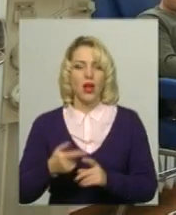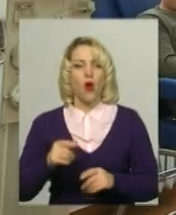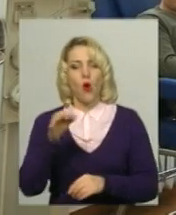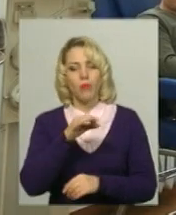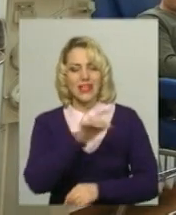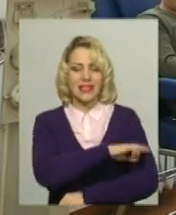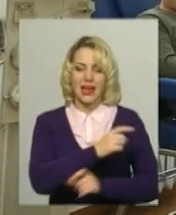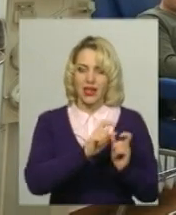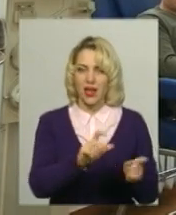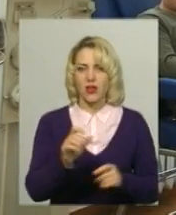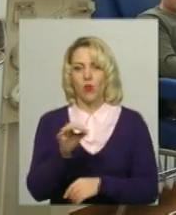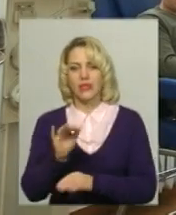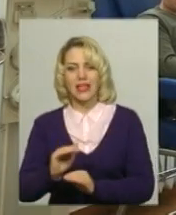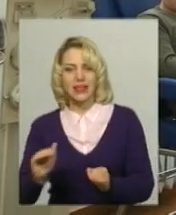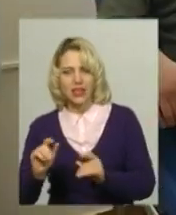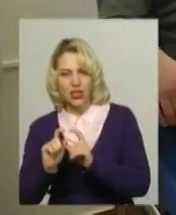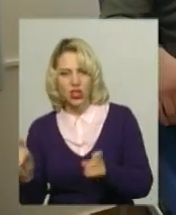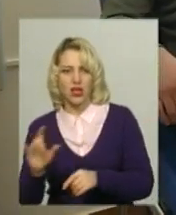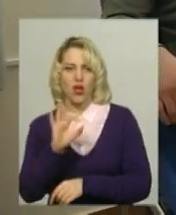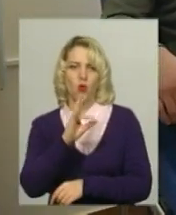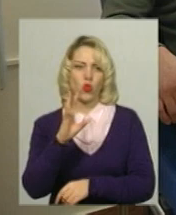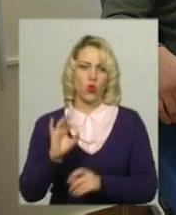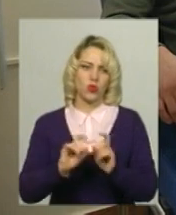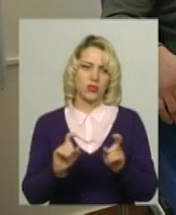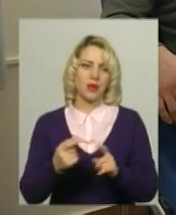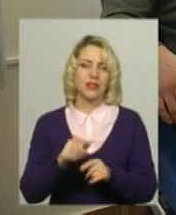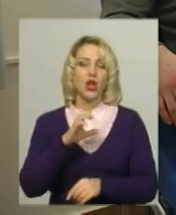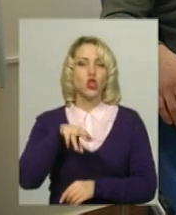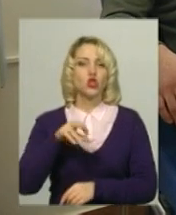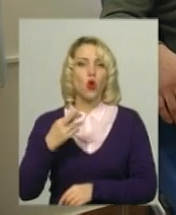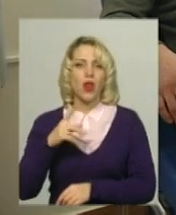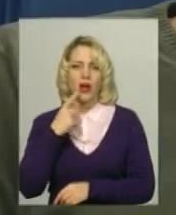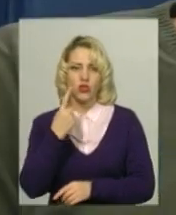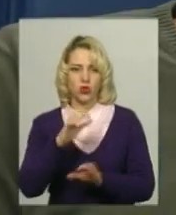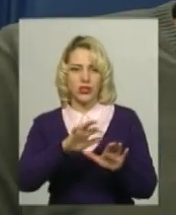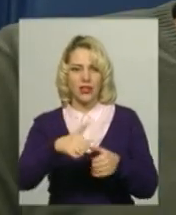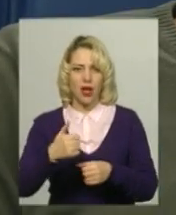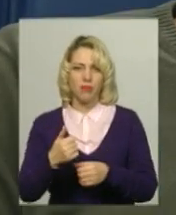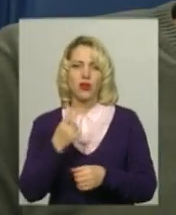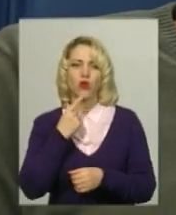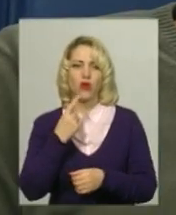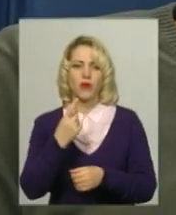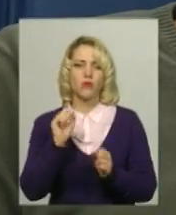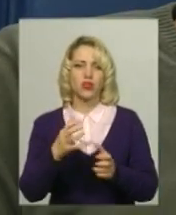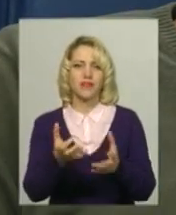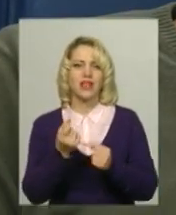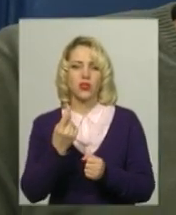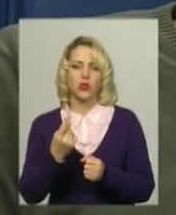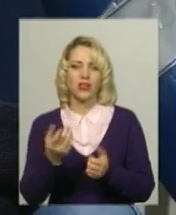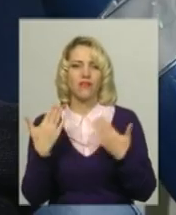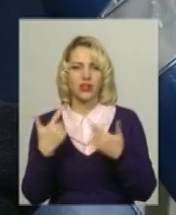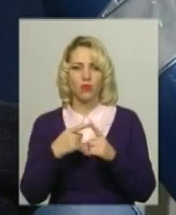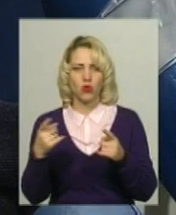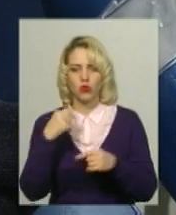і обласна дитяча лікарня, онкодиспансер. Ярослав Столяр каже, за один забір крові донор може взяти вихідний протягом року, обов